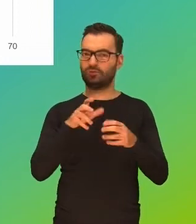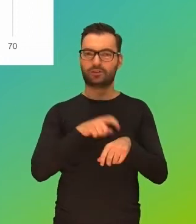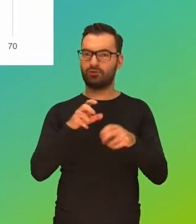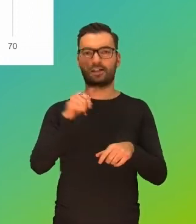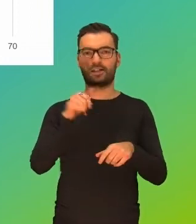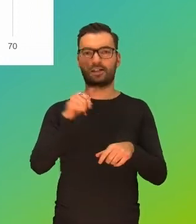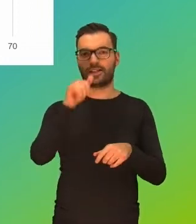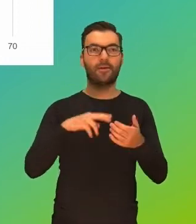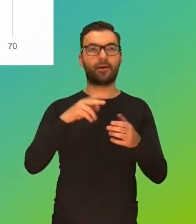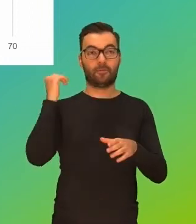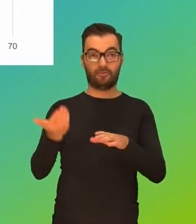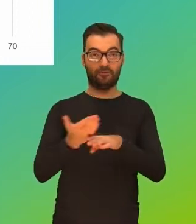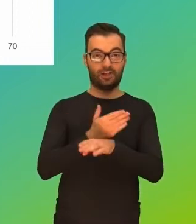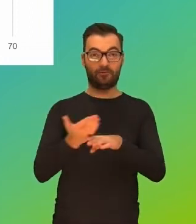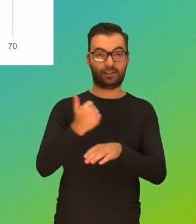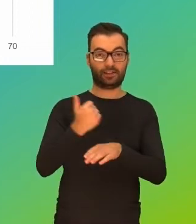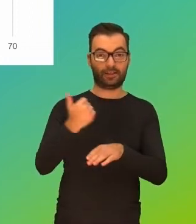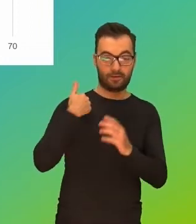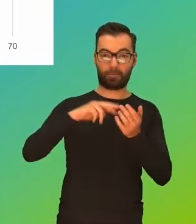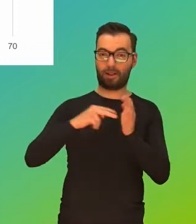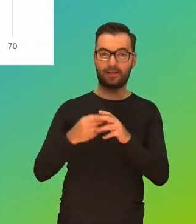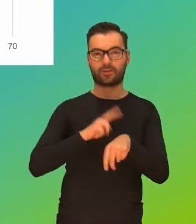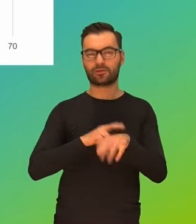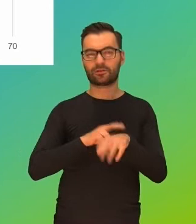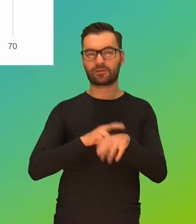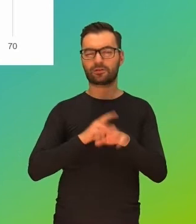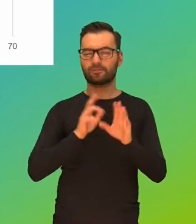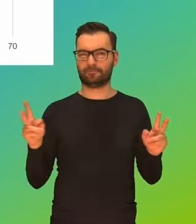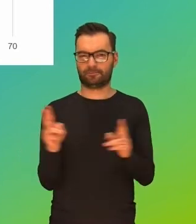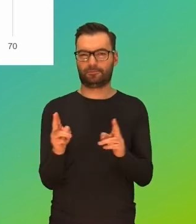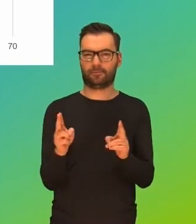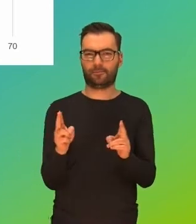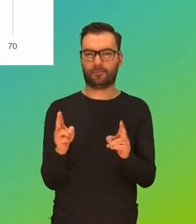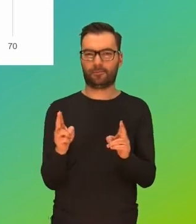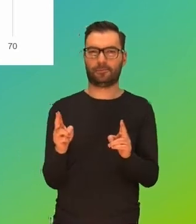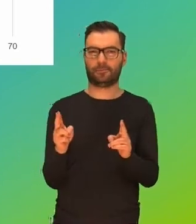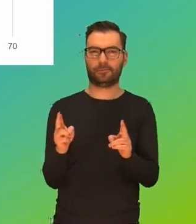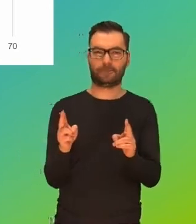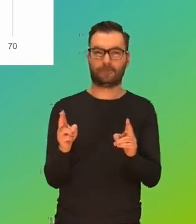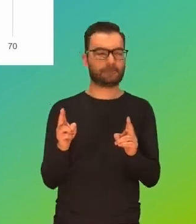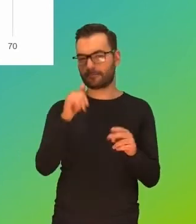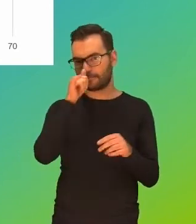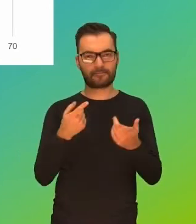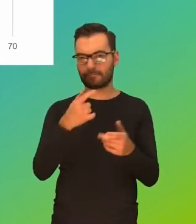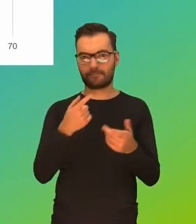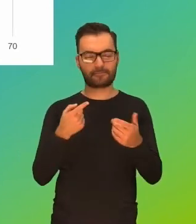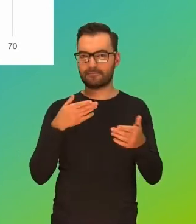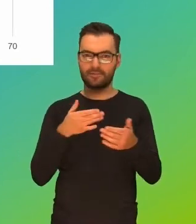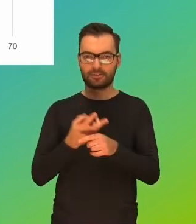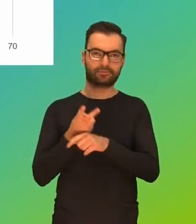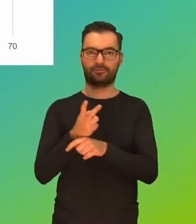we wcześniej założonych ramach. Przepraszam.